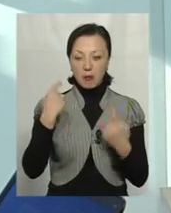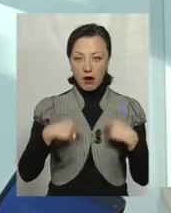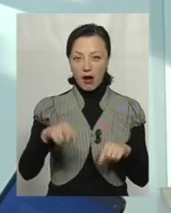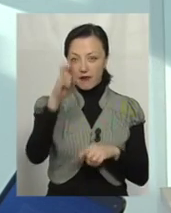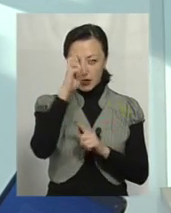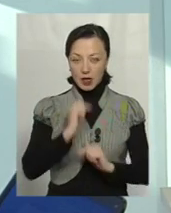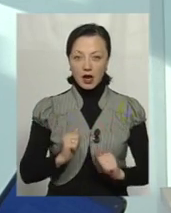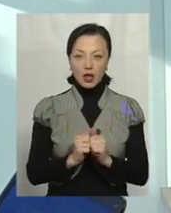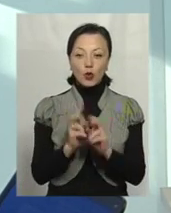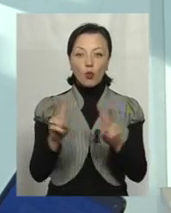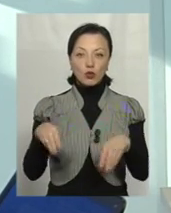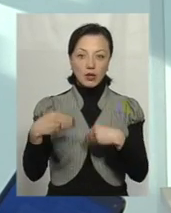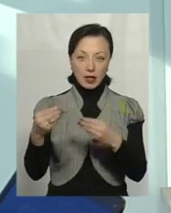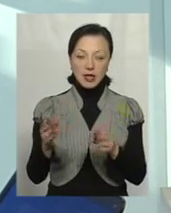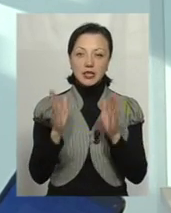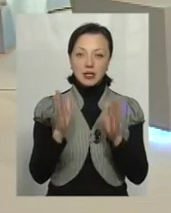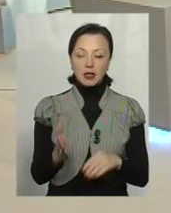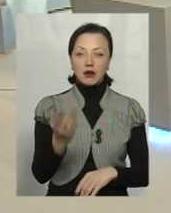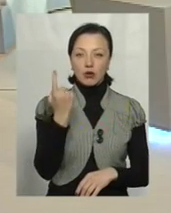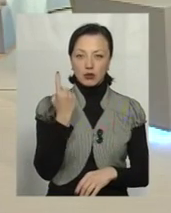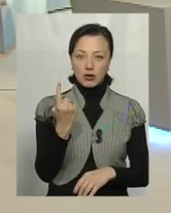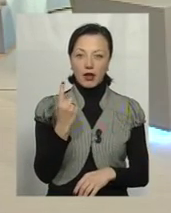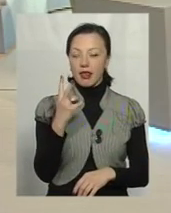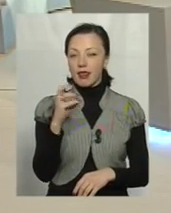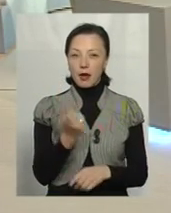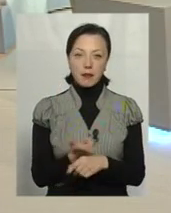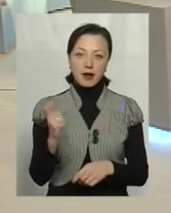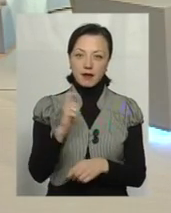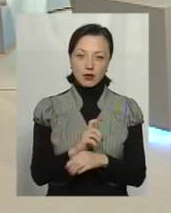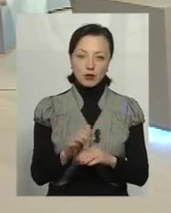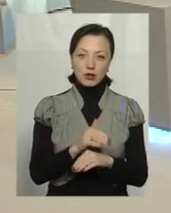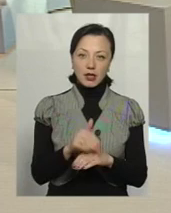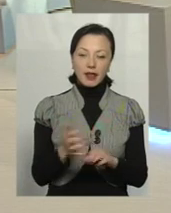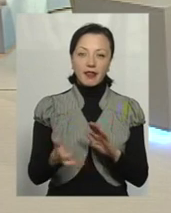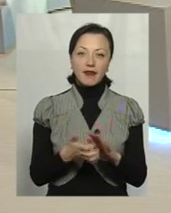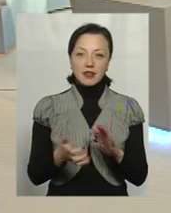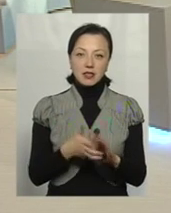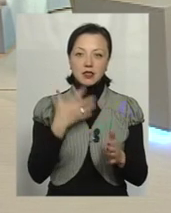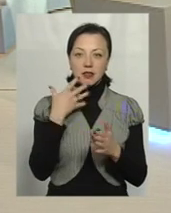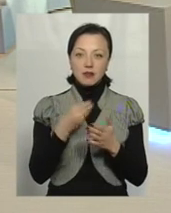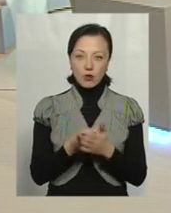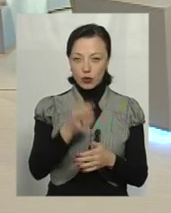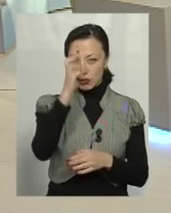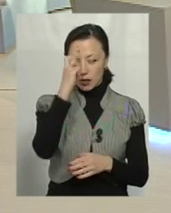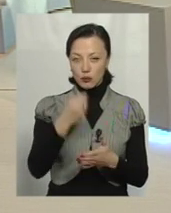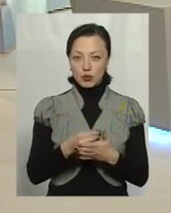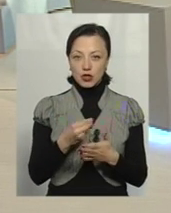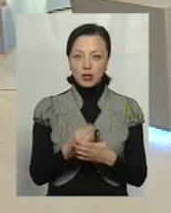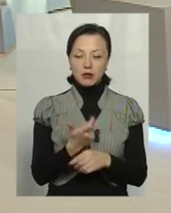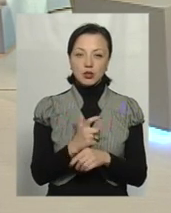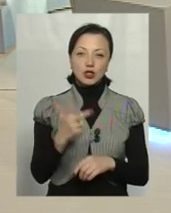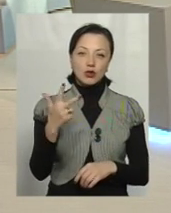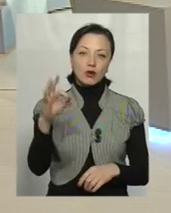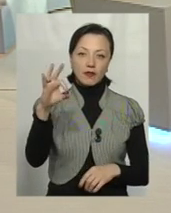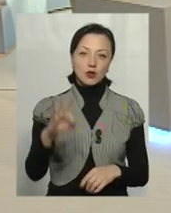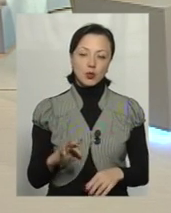країни, яким вона дає ці кредити, тільки одного. Не перевищуйте, будь ласка, дефіцит свого ж державного бюджету більше 3